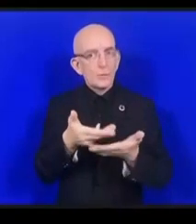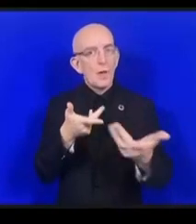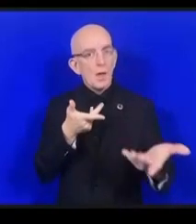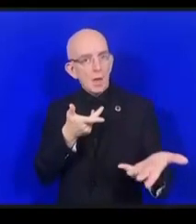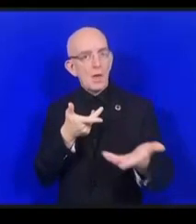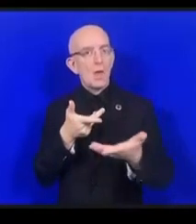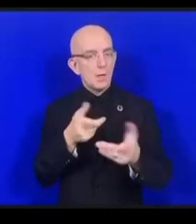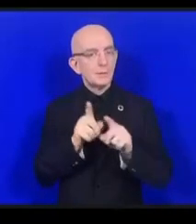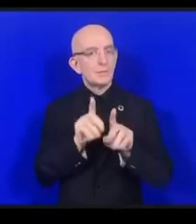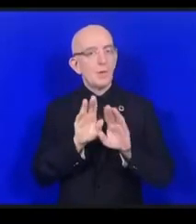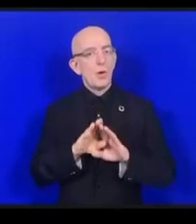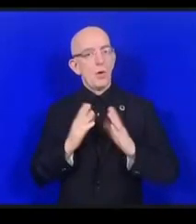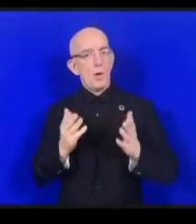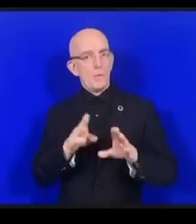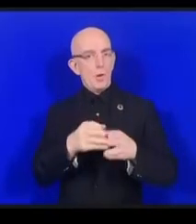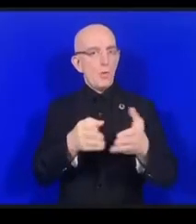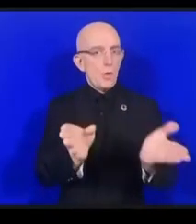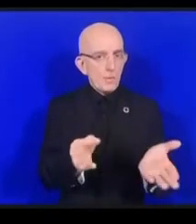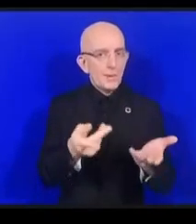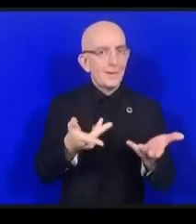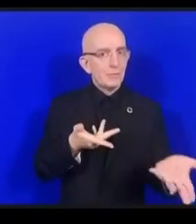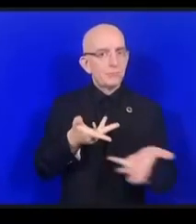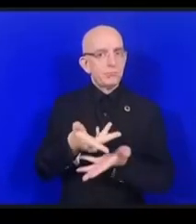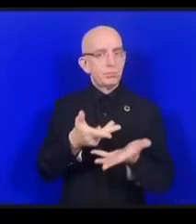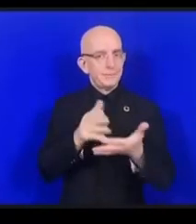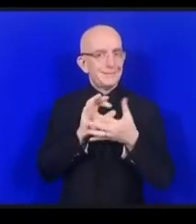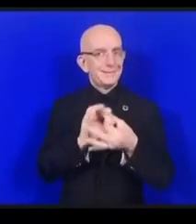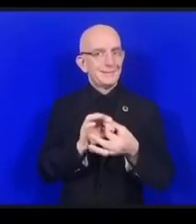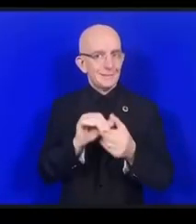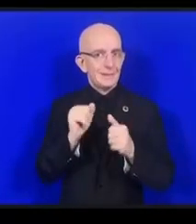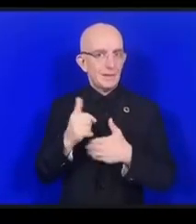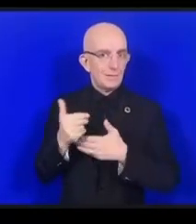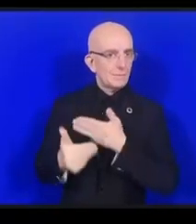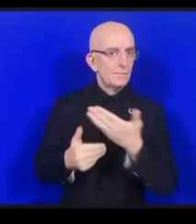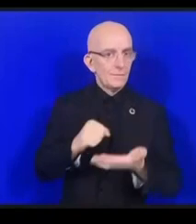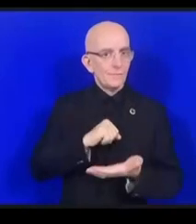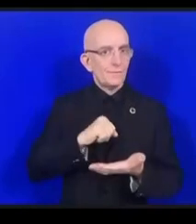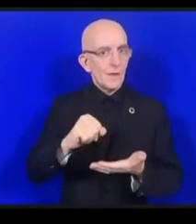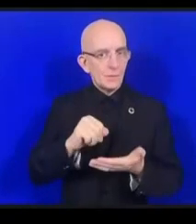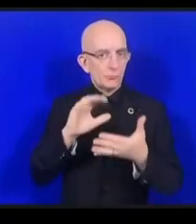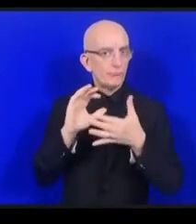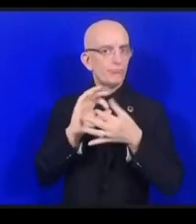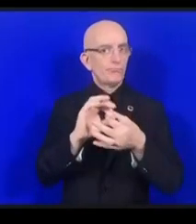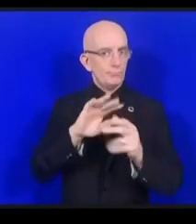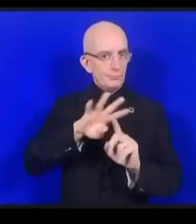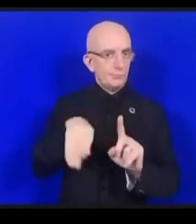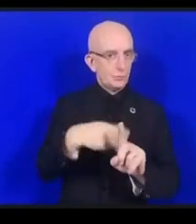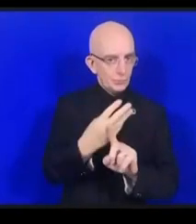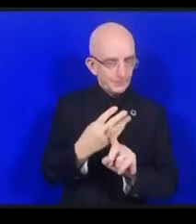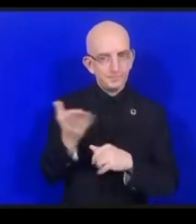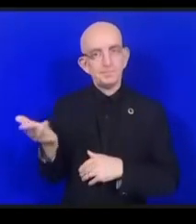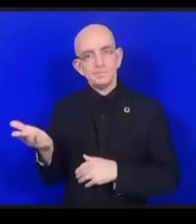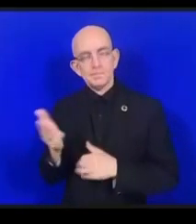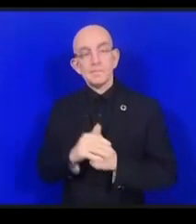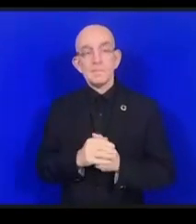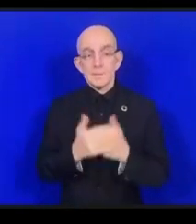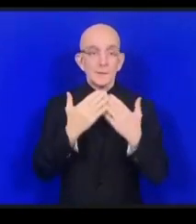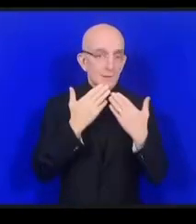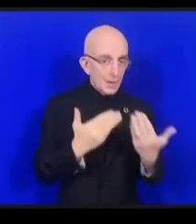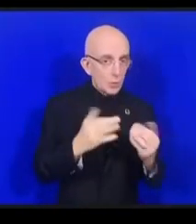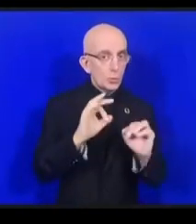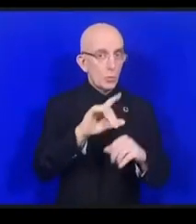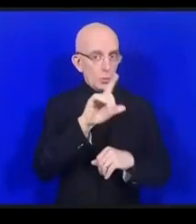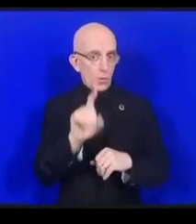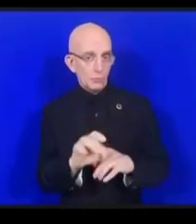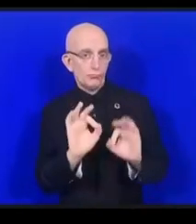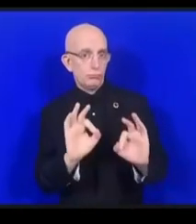la coalition dynamique de l'Internet des objets depuis quelque temps déjà. Lorsque la coalition dynamique a fait ses premiers pas c'était